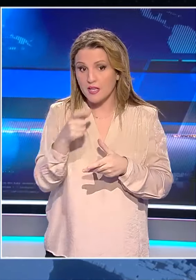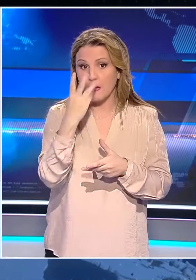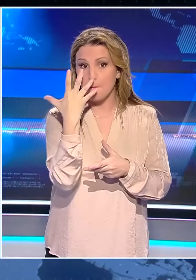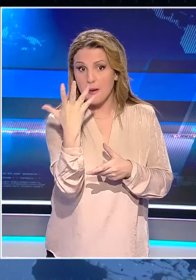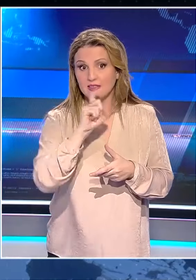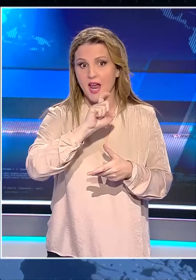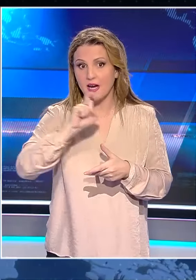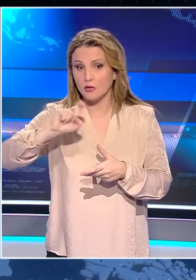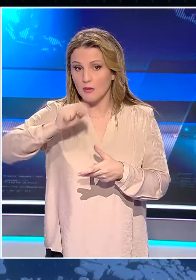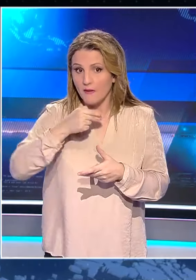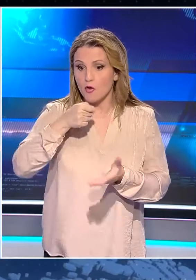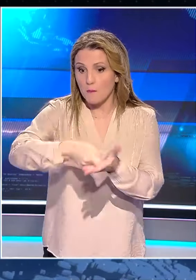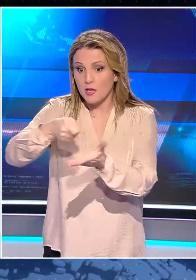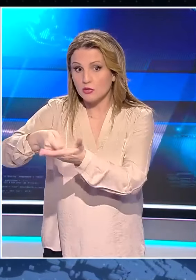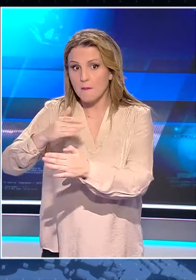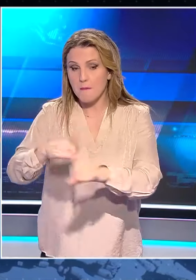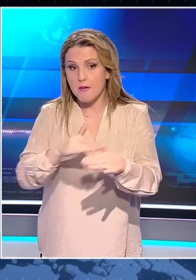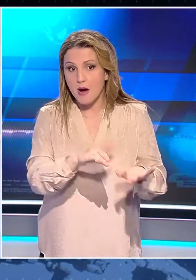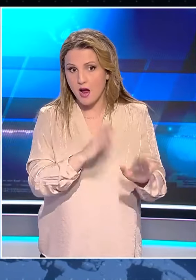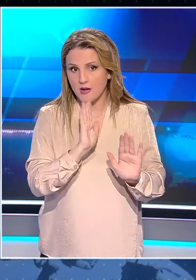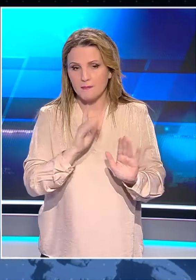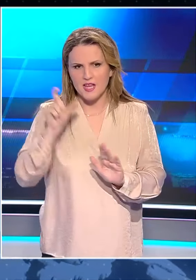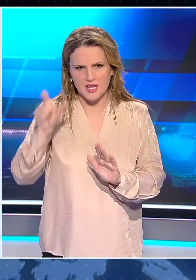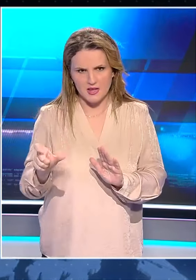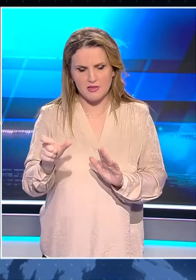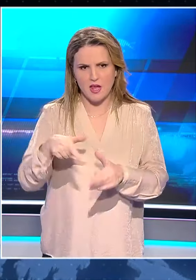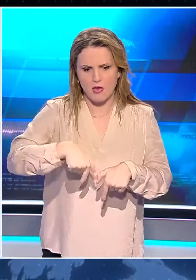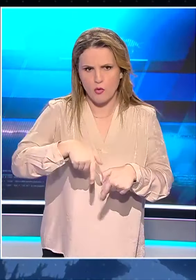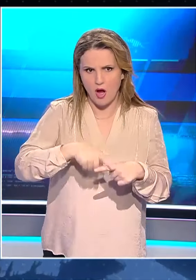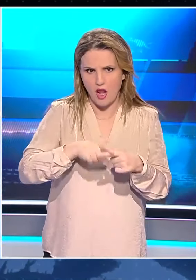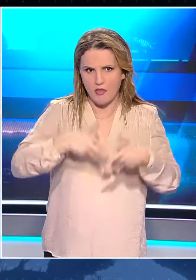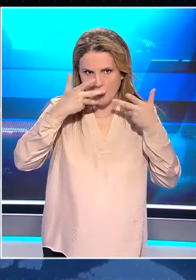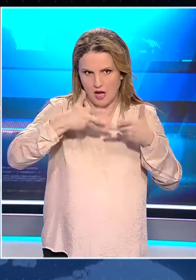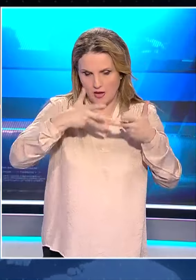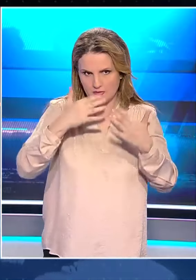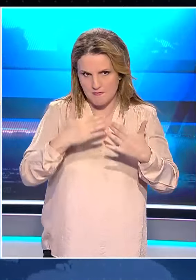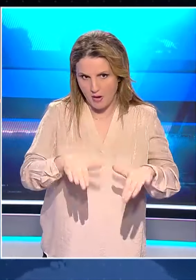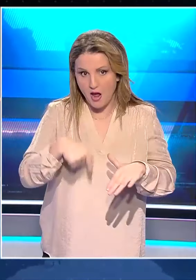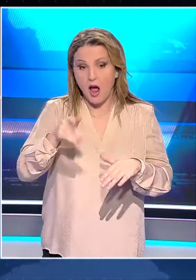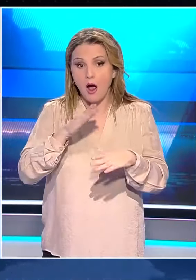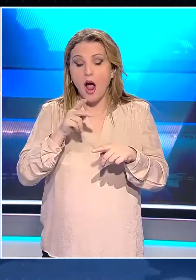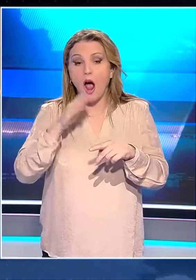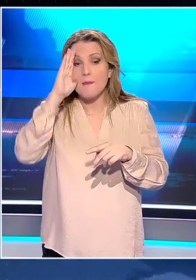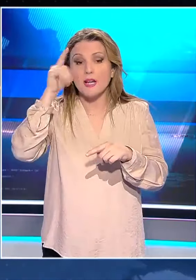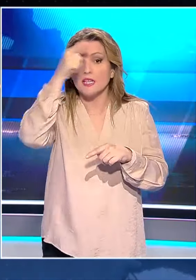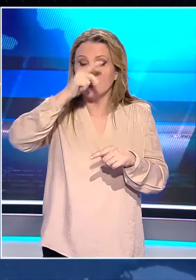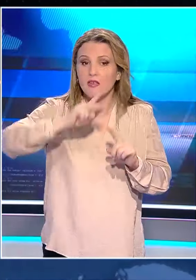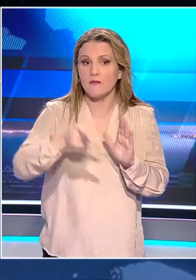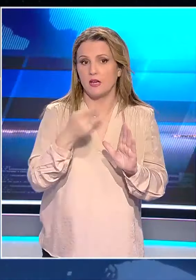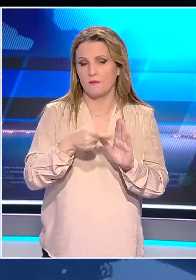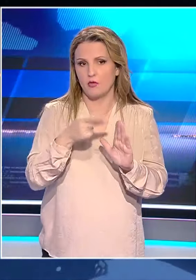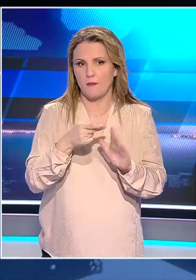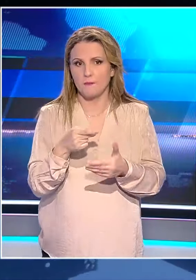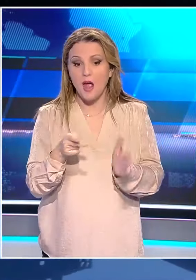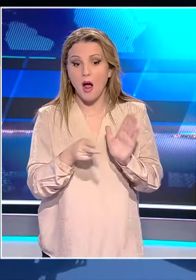Οι ίδιοι μάρτυρες όμως έχουν καταθέσει και στην ελληνική δικαιοσύνη και σύμφωνα με την ελληνική νομοθεσία απαγορεύεται οι προστατευόμενοι